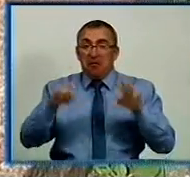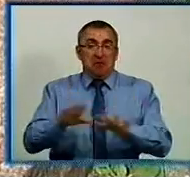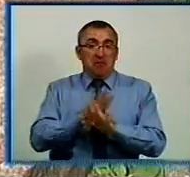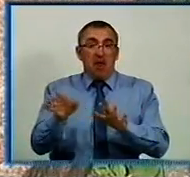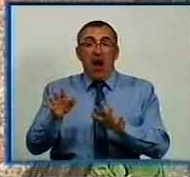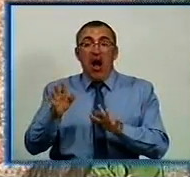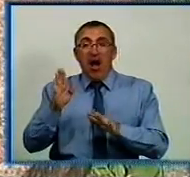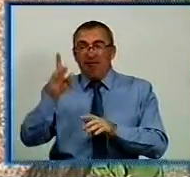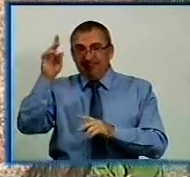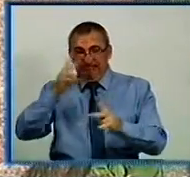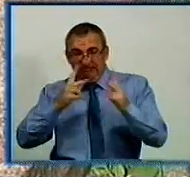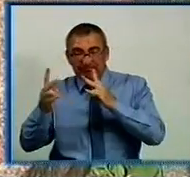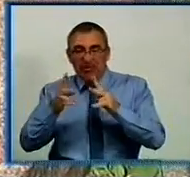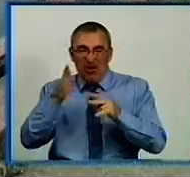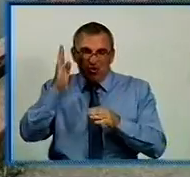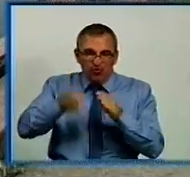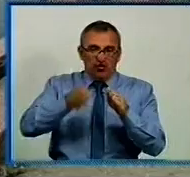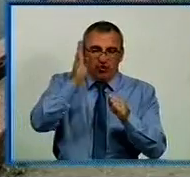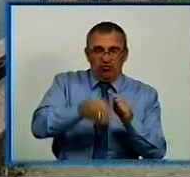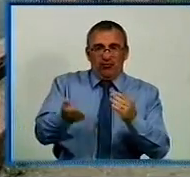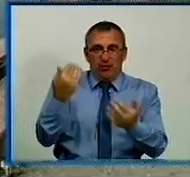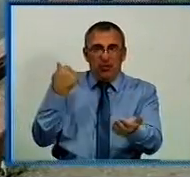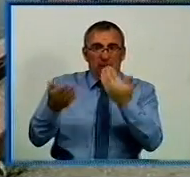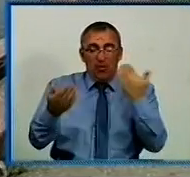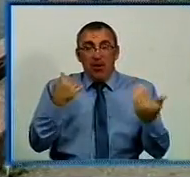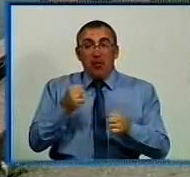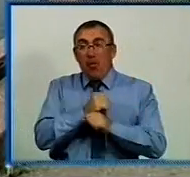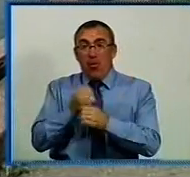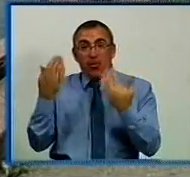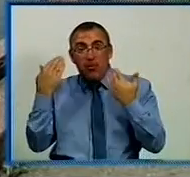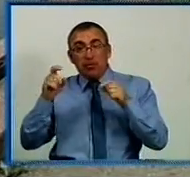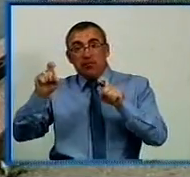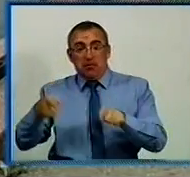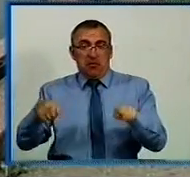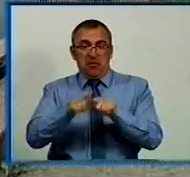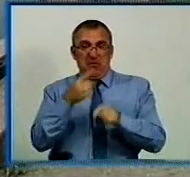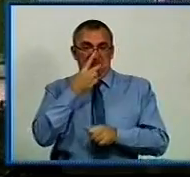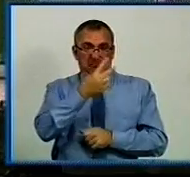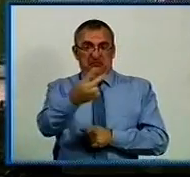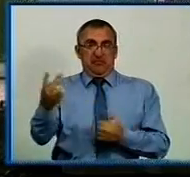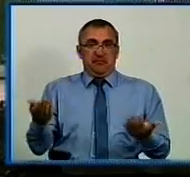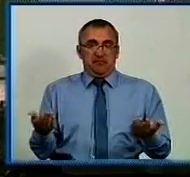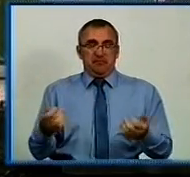продовжують вирізати металеві конструкції. Тепер, відпочиваючи біля Інголу, насолоджується таким краєвидом.